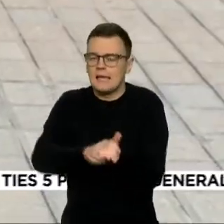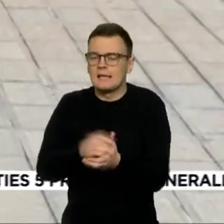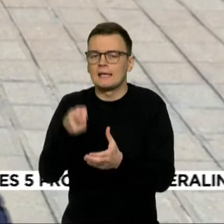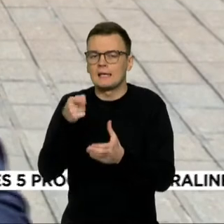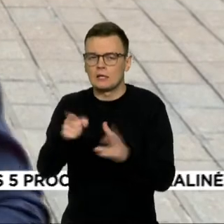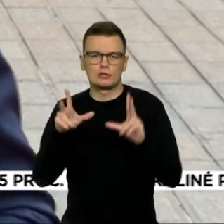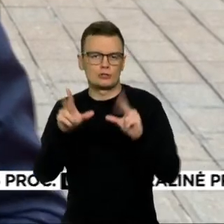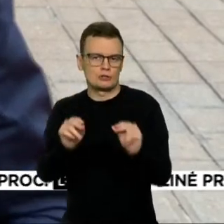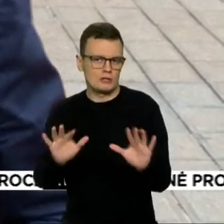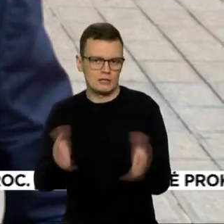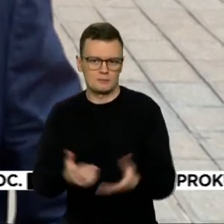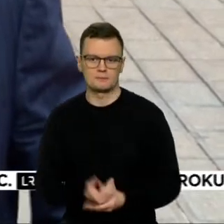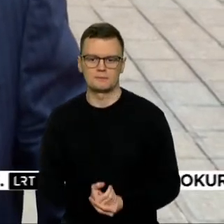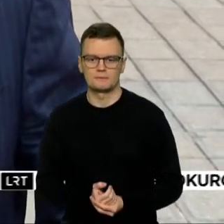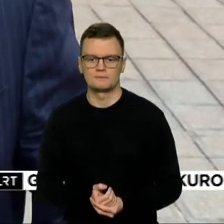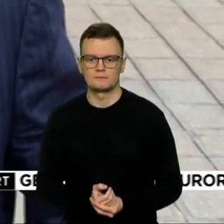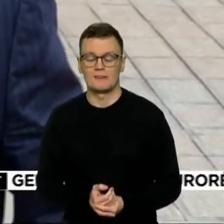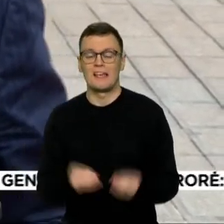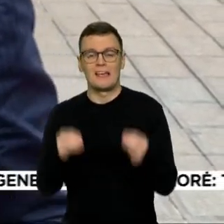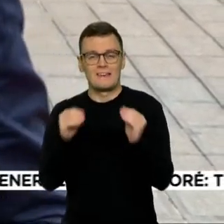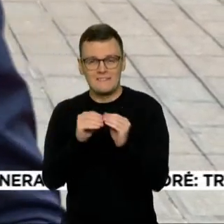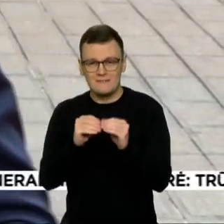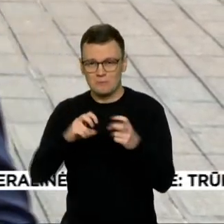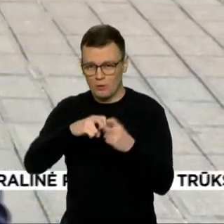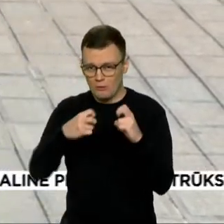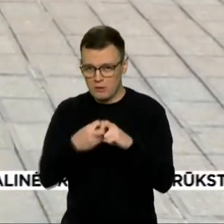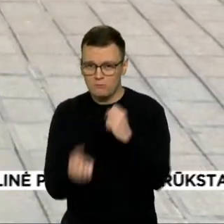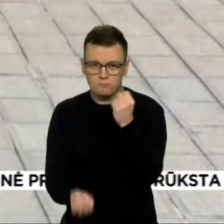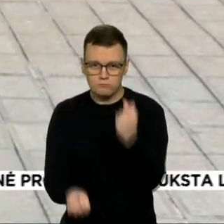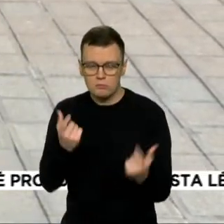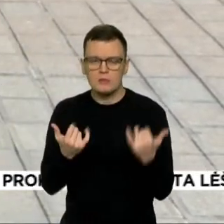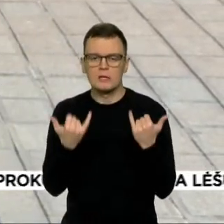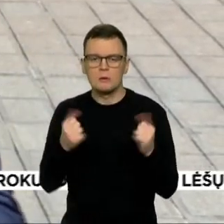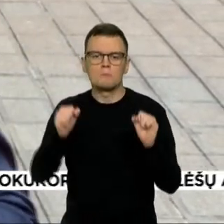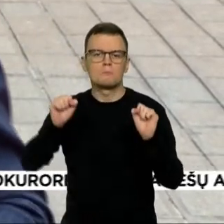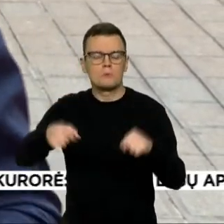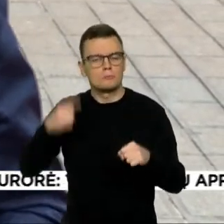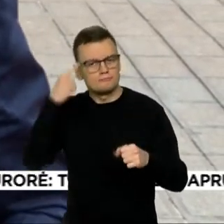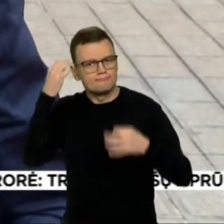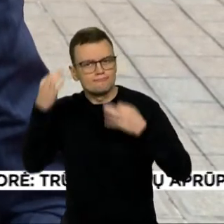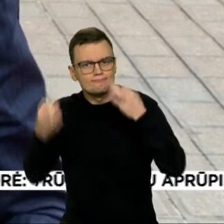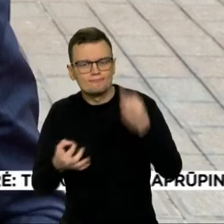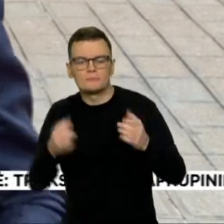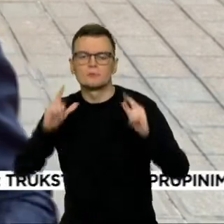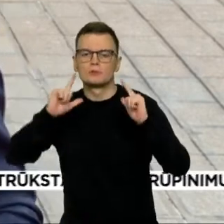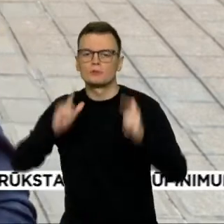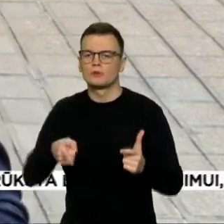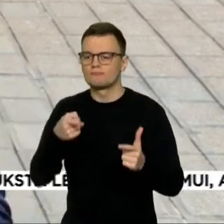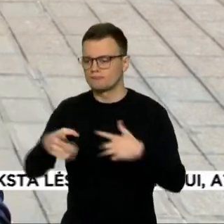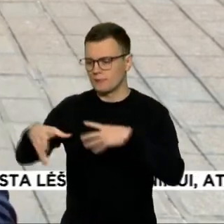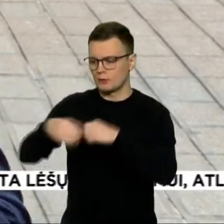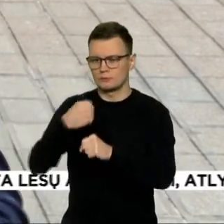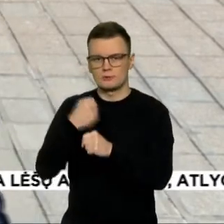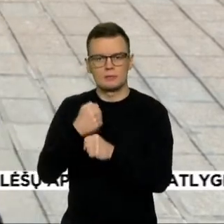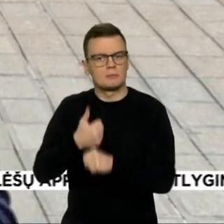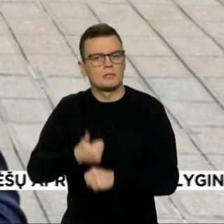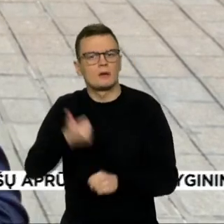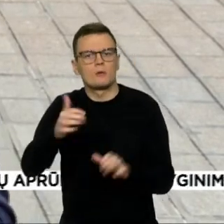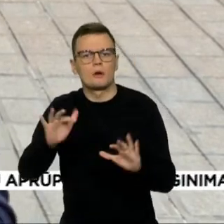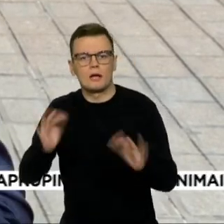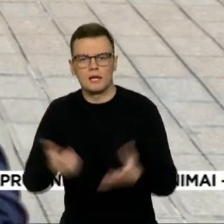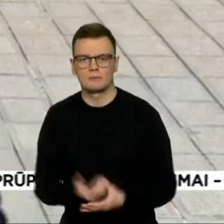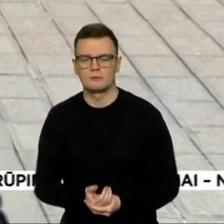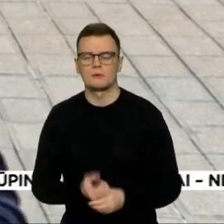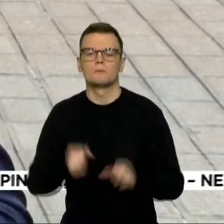Susidurėme su tais pačiais iššūkiais. Dabar turime galimybę apsvarstyti, kaip galime pagerinti bendrą darbiajimą, kad užtikrintume didesnį stabilumą,